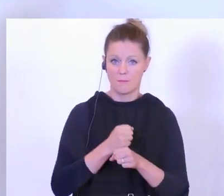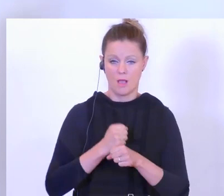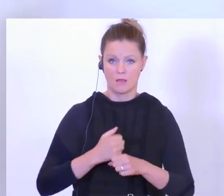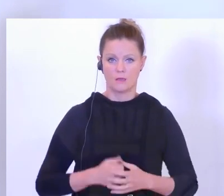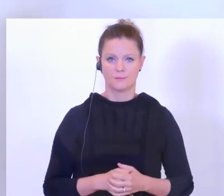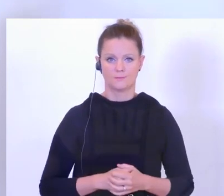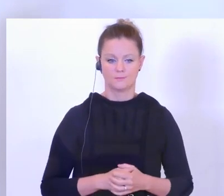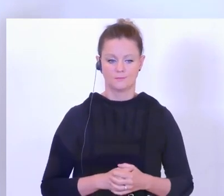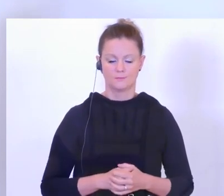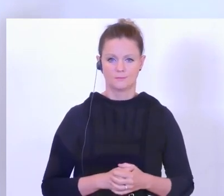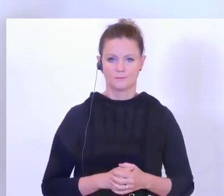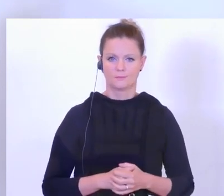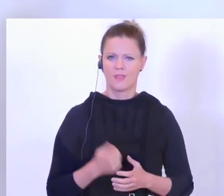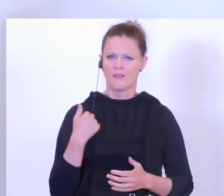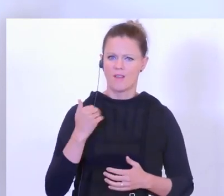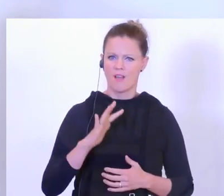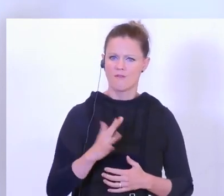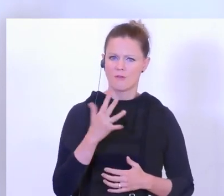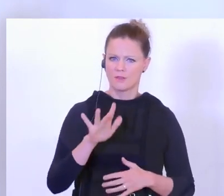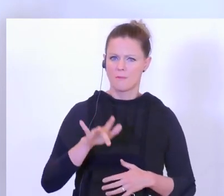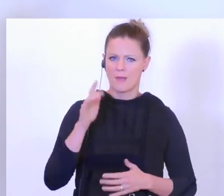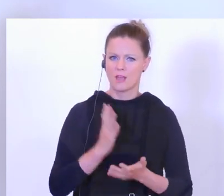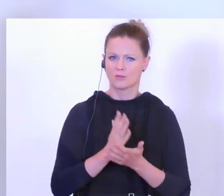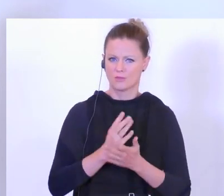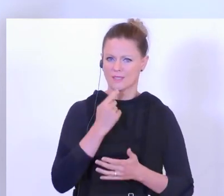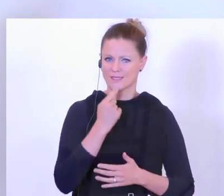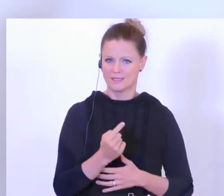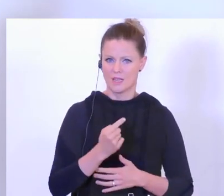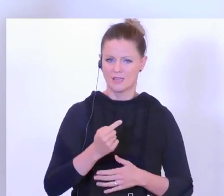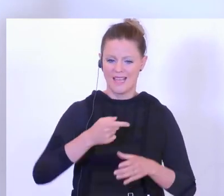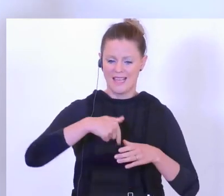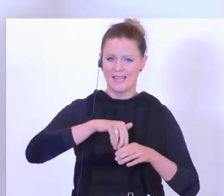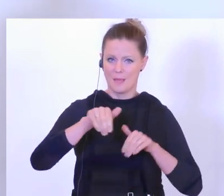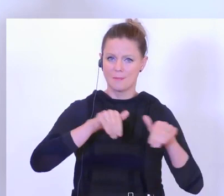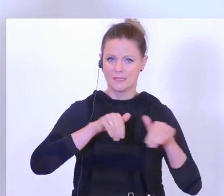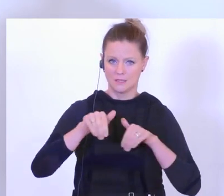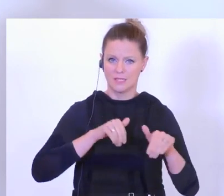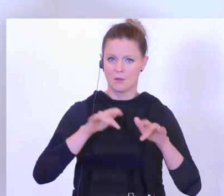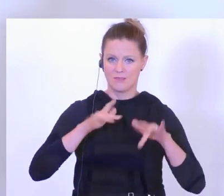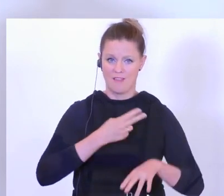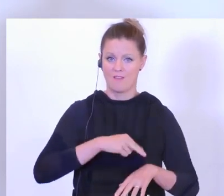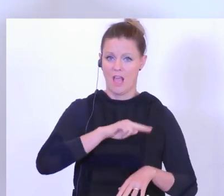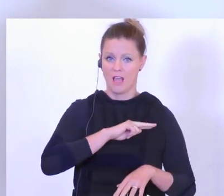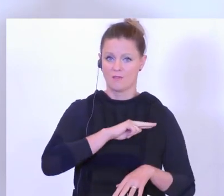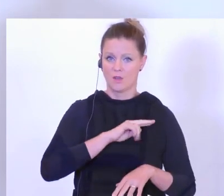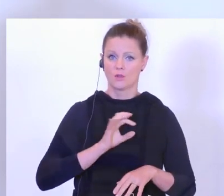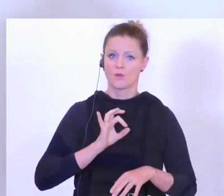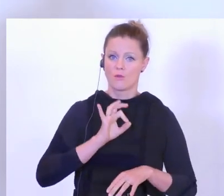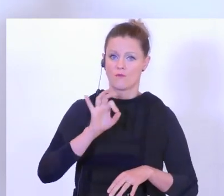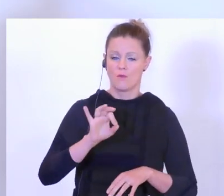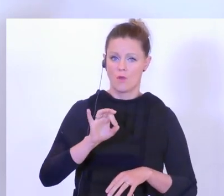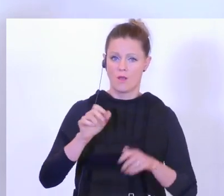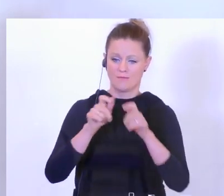Schon am 5. Mai habe ich das angesprochen. Das Innenministerium ist ja verantwortlich und trägt Verantwortung für die Gedenkstätte